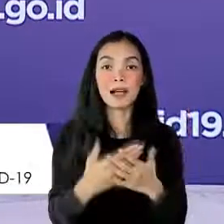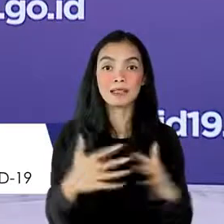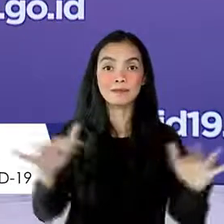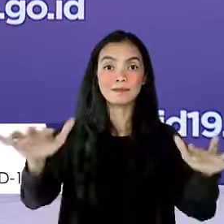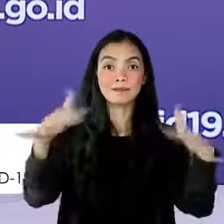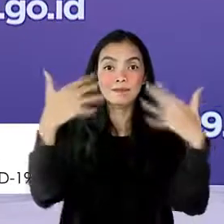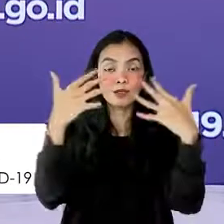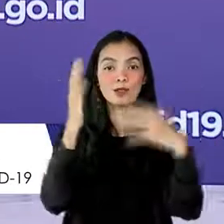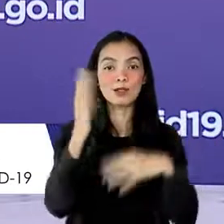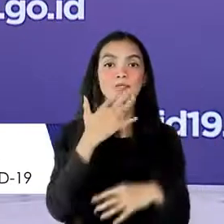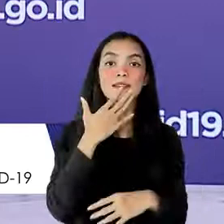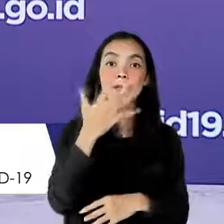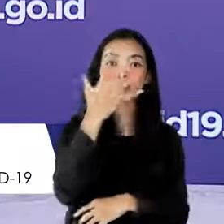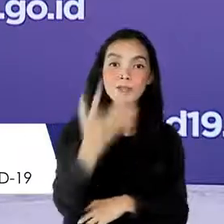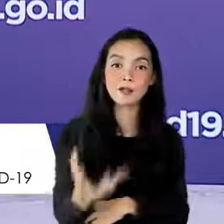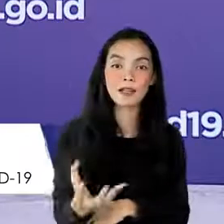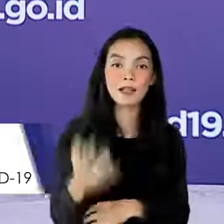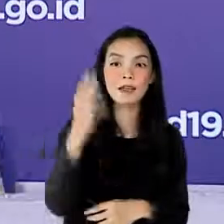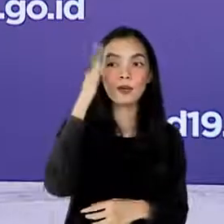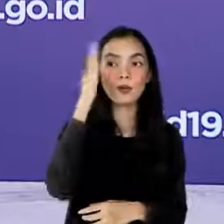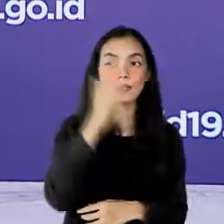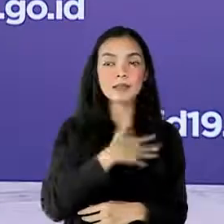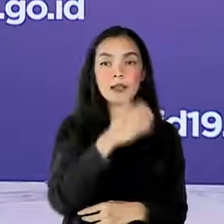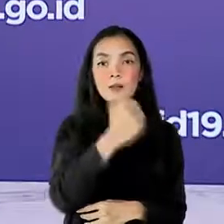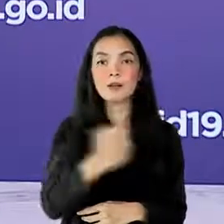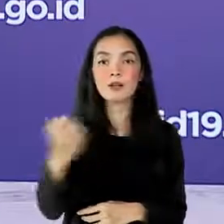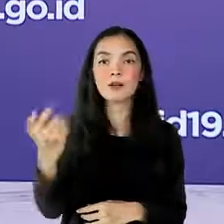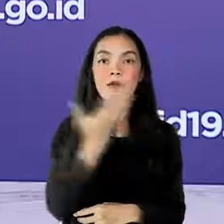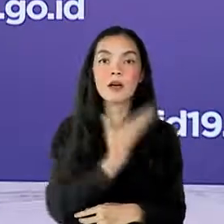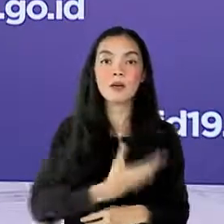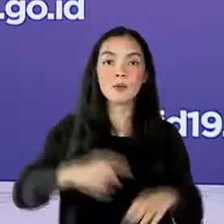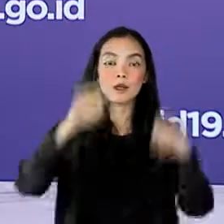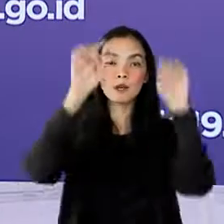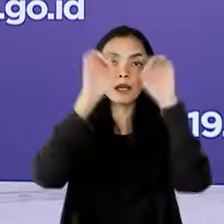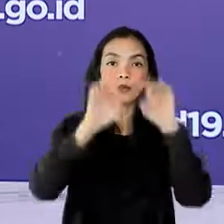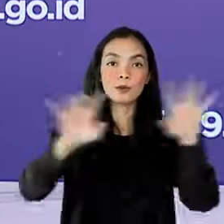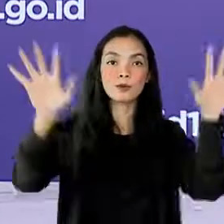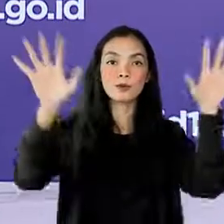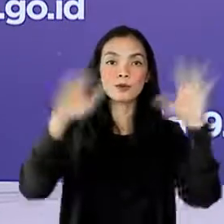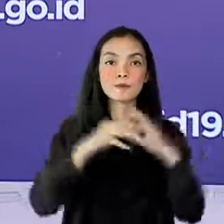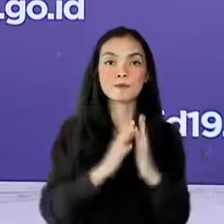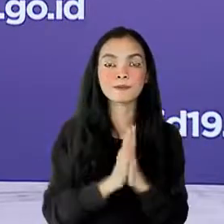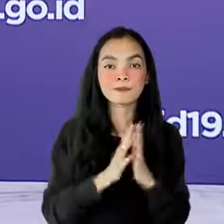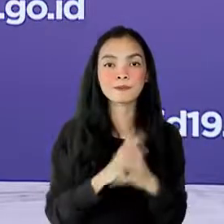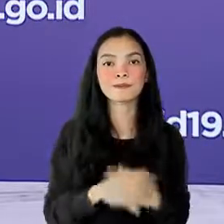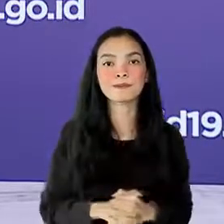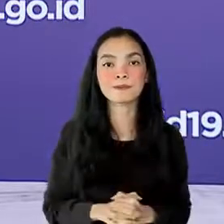perhatiannya selamat sore wassalamualaikum warahmatullahi wabarakatuh